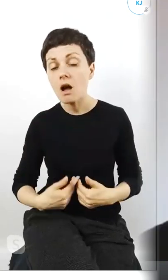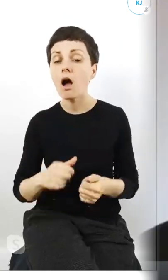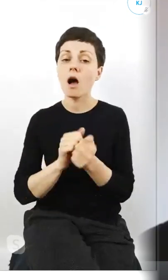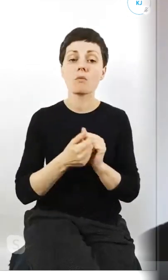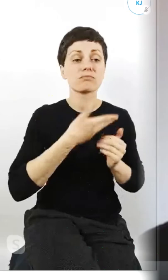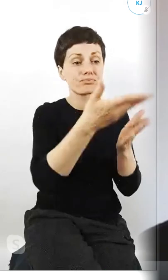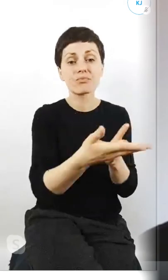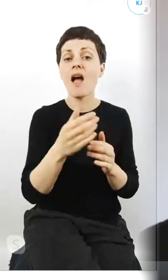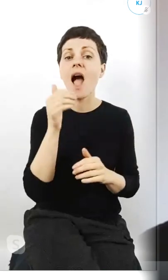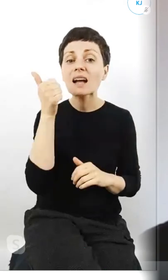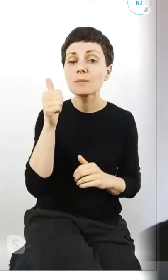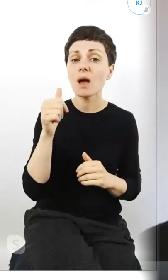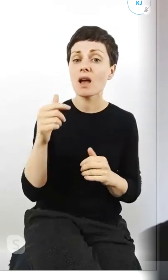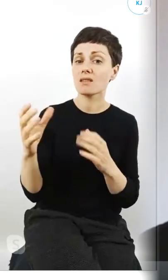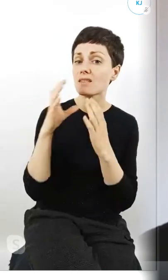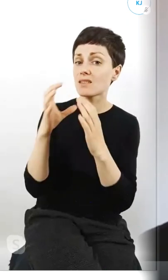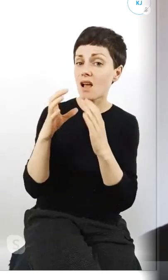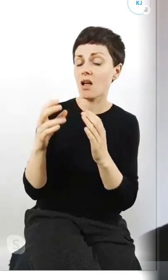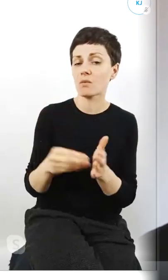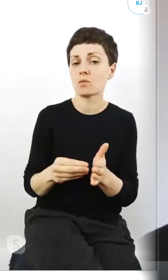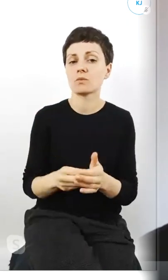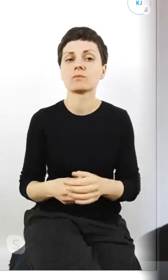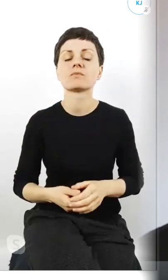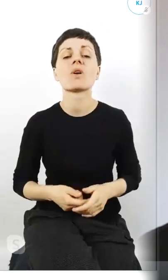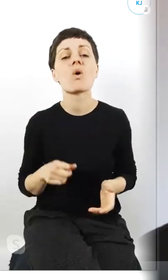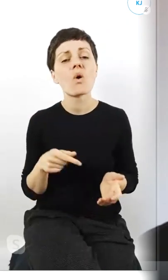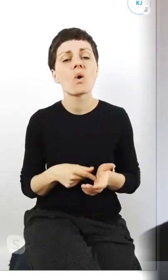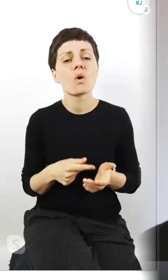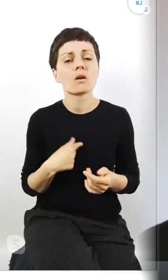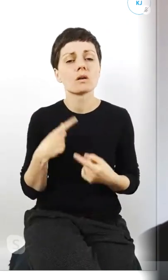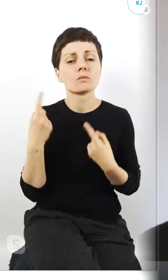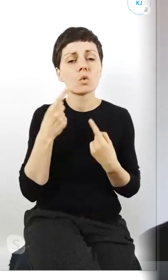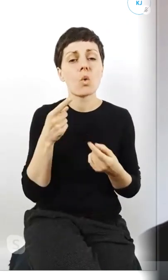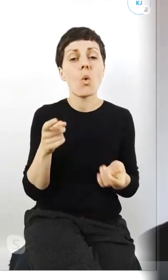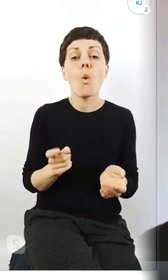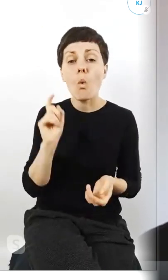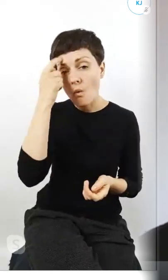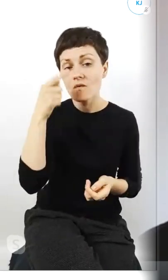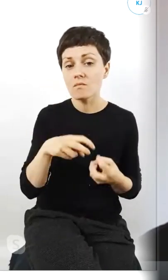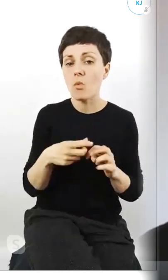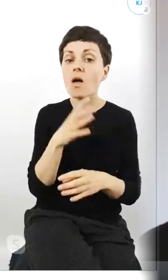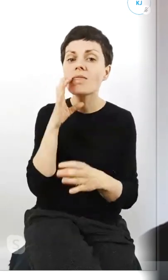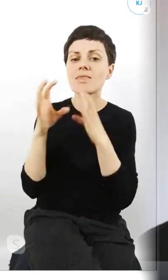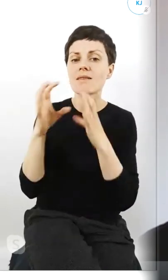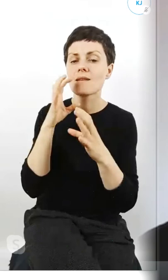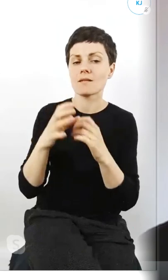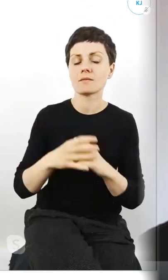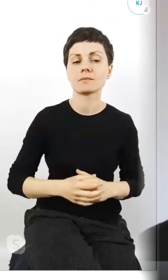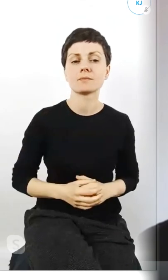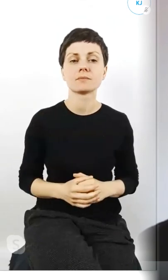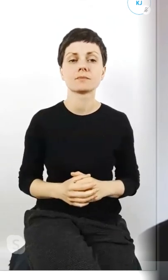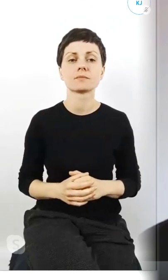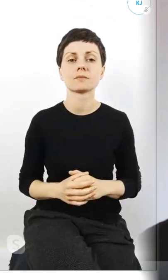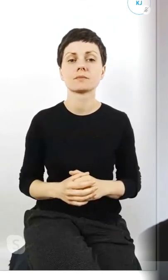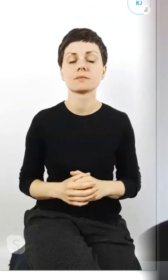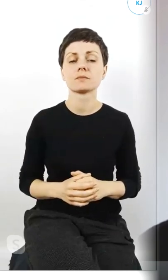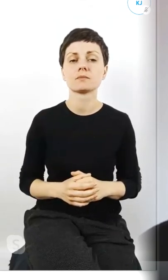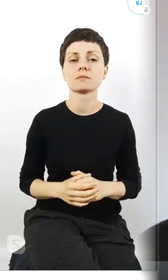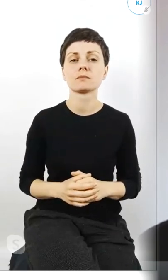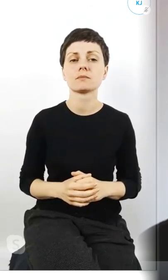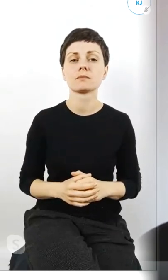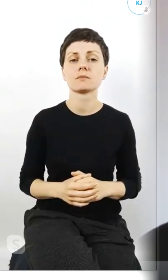myślę że tutaj właśnie głównie chodzi o ten dialog który żeby żeby